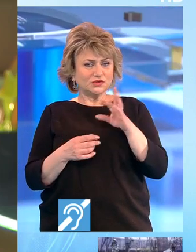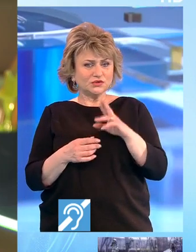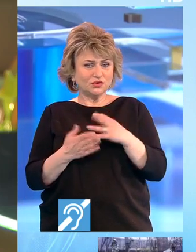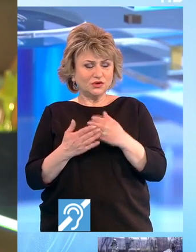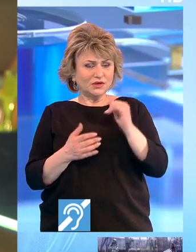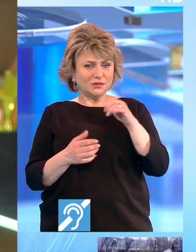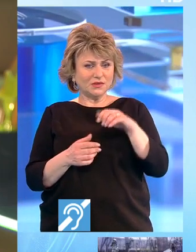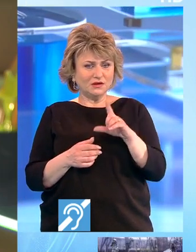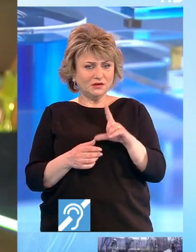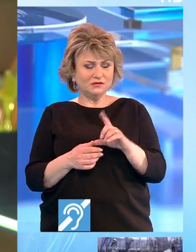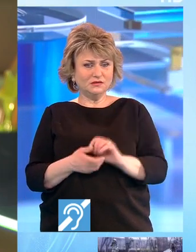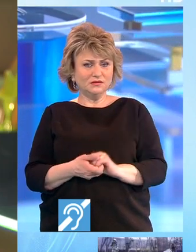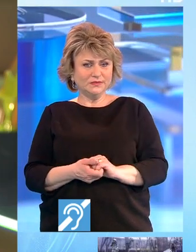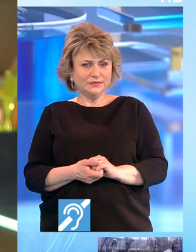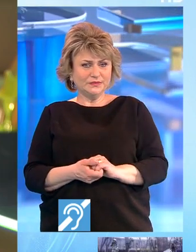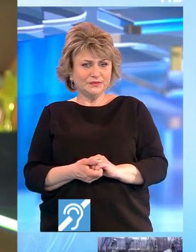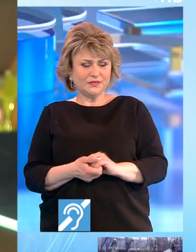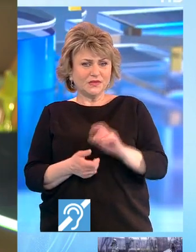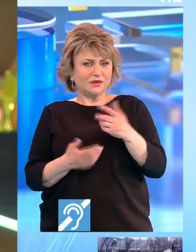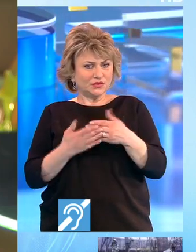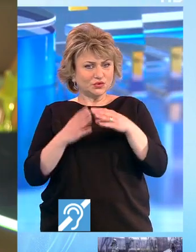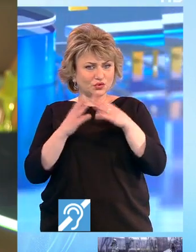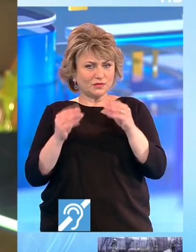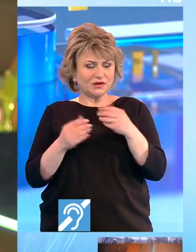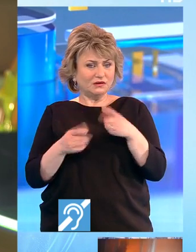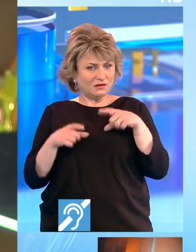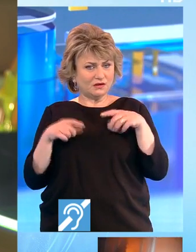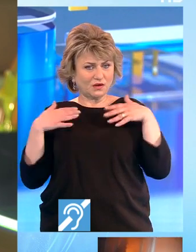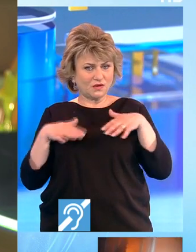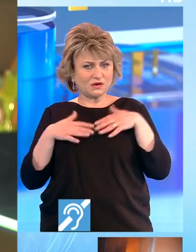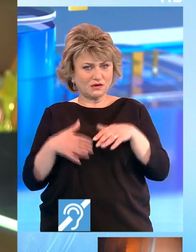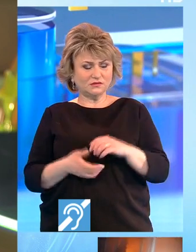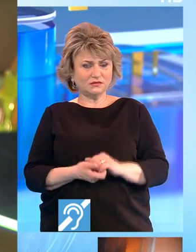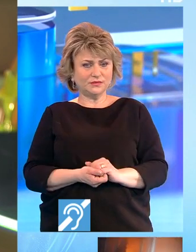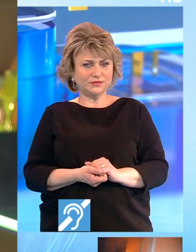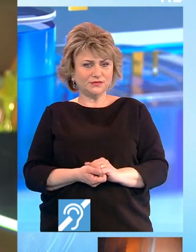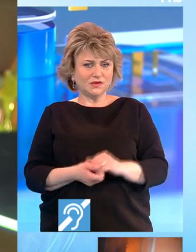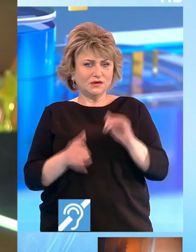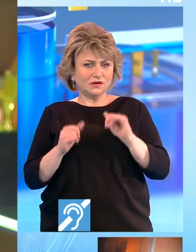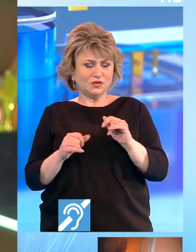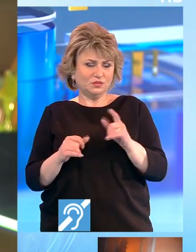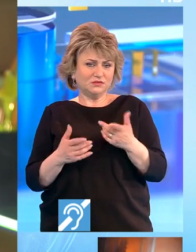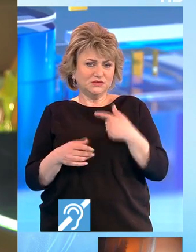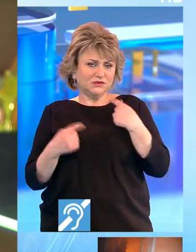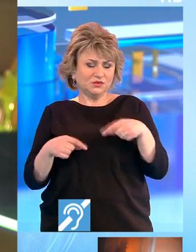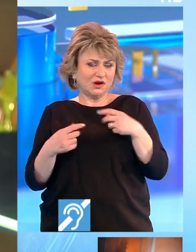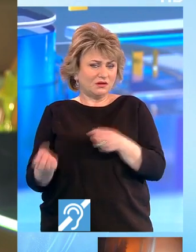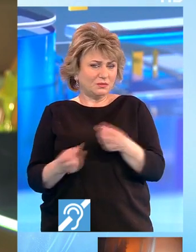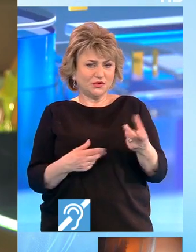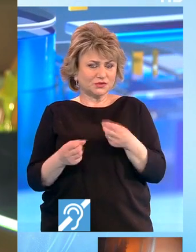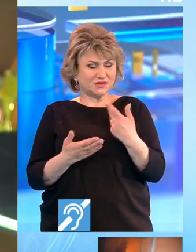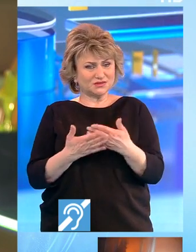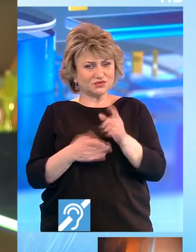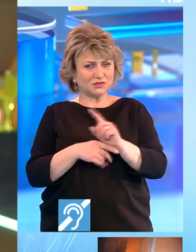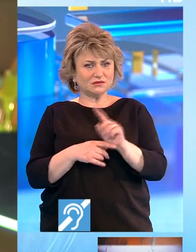minereu de fier pentru România era Ucraina. Or, acum, nema importându-se această